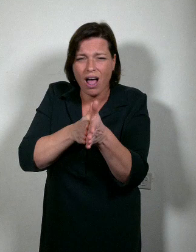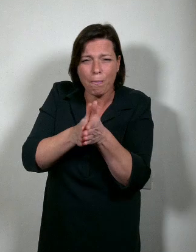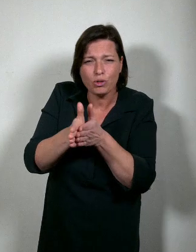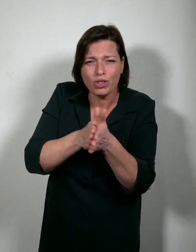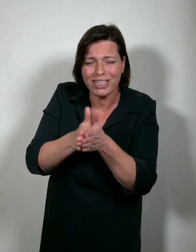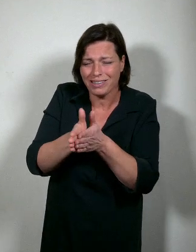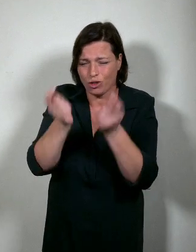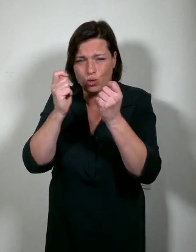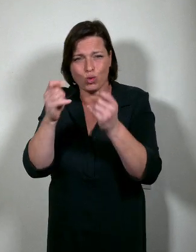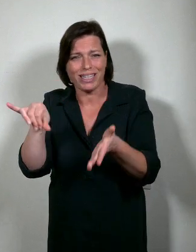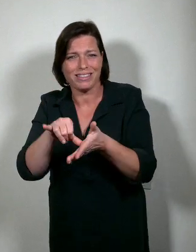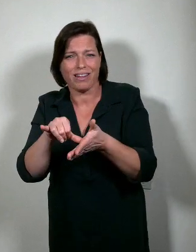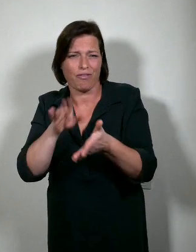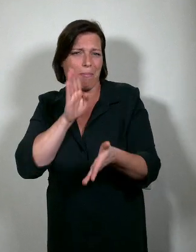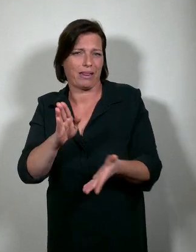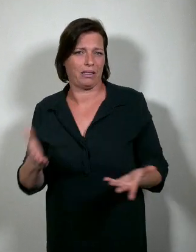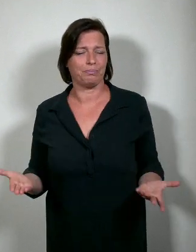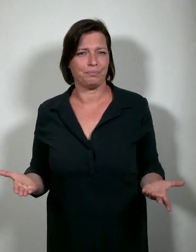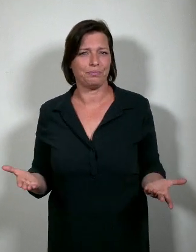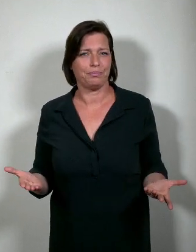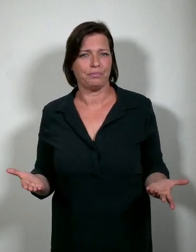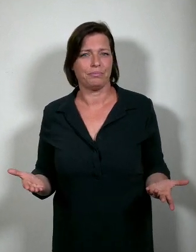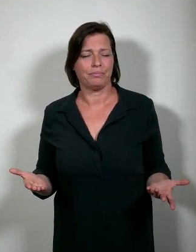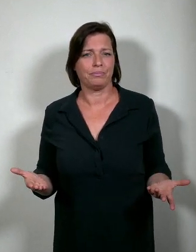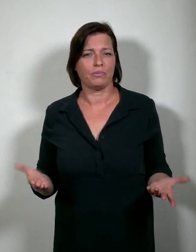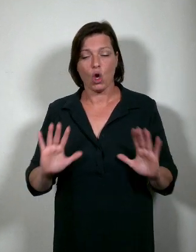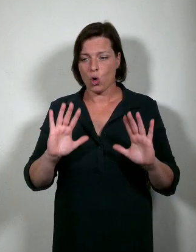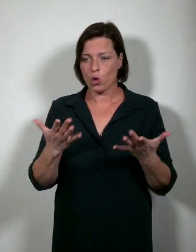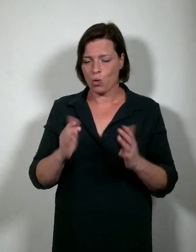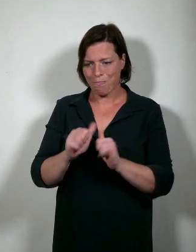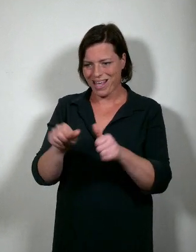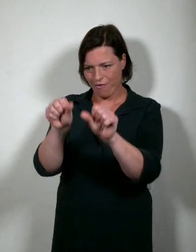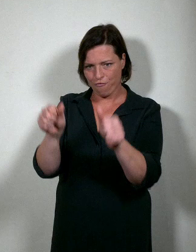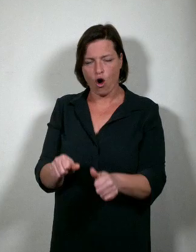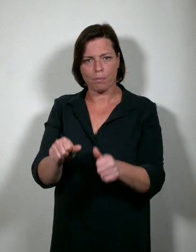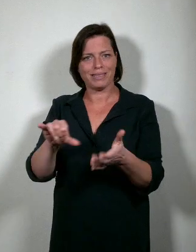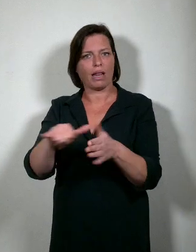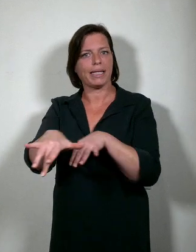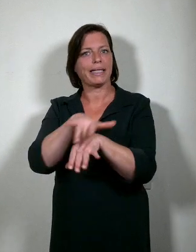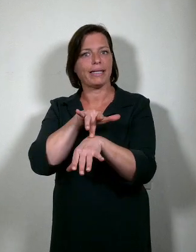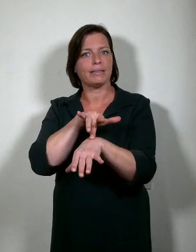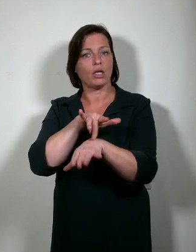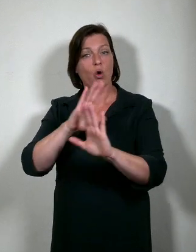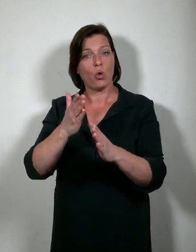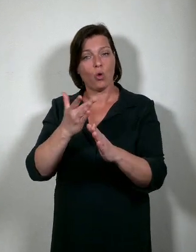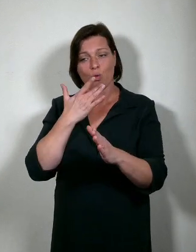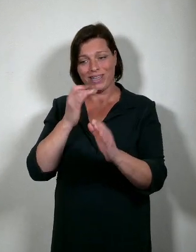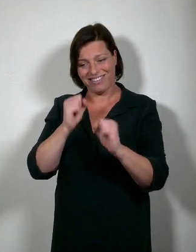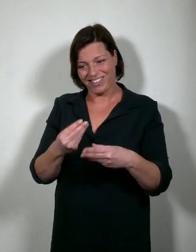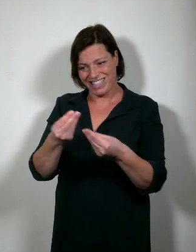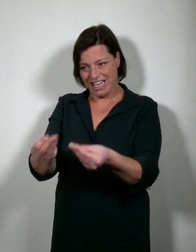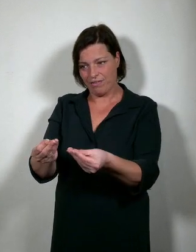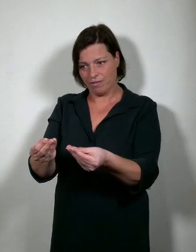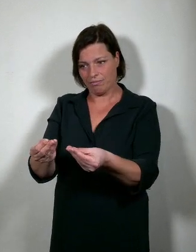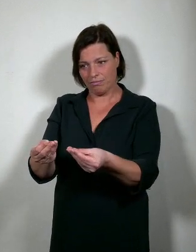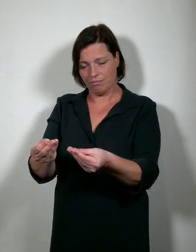studentenstad van het land. Hoe gaan we haar mee vormgeven? En hoe zullen we haar de kans geven om ons